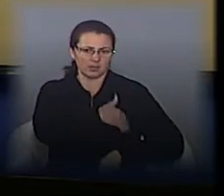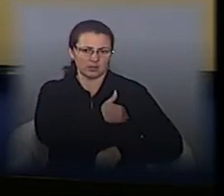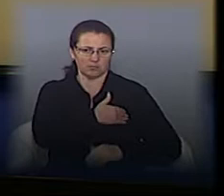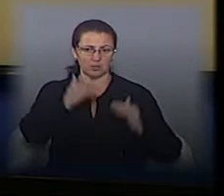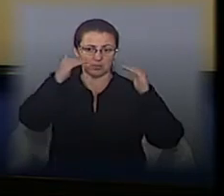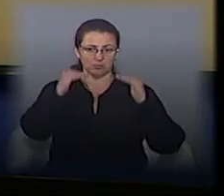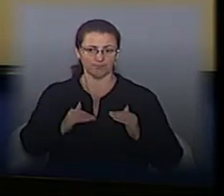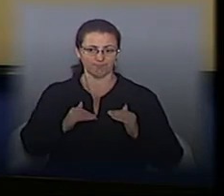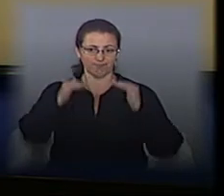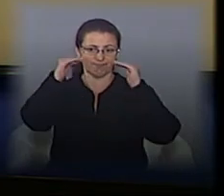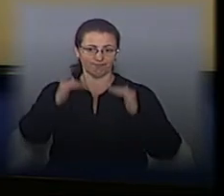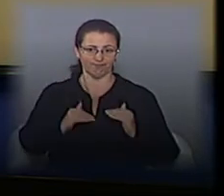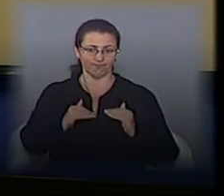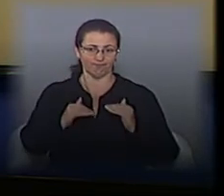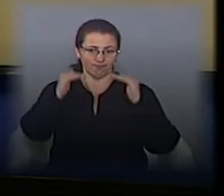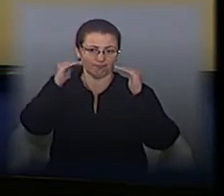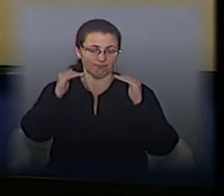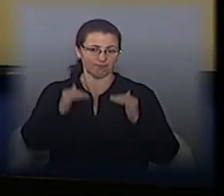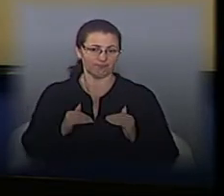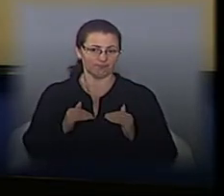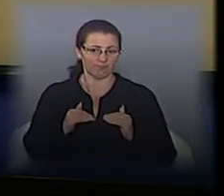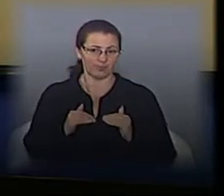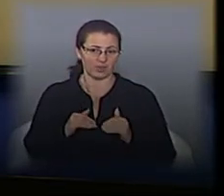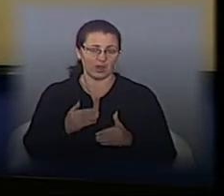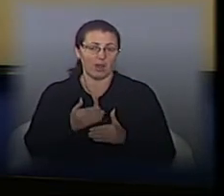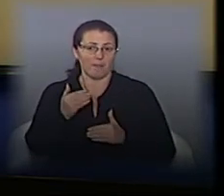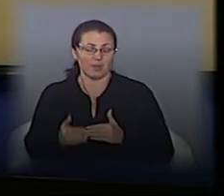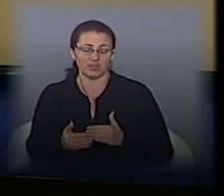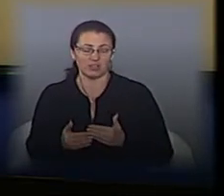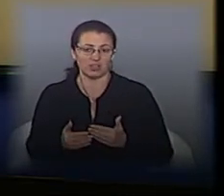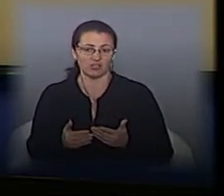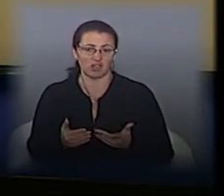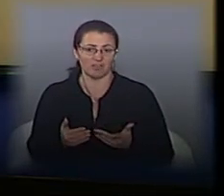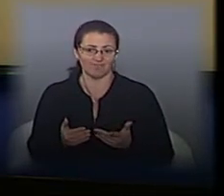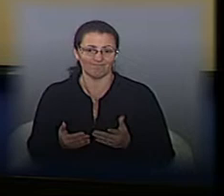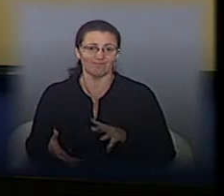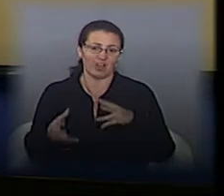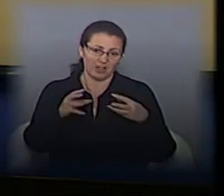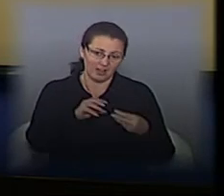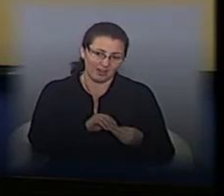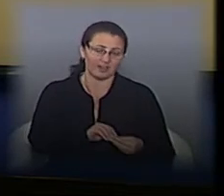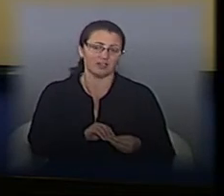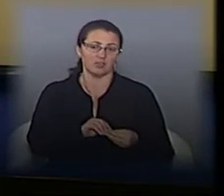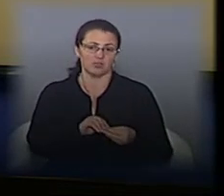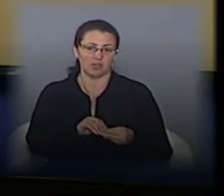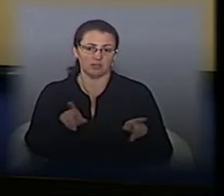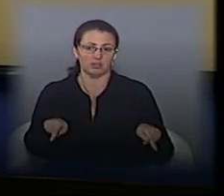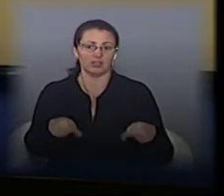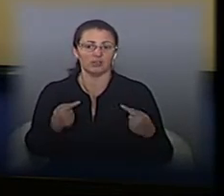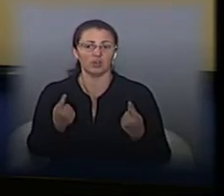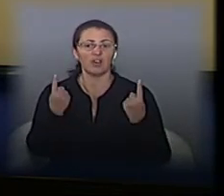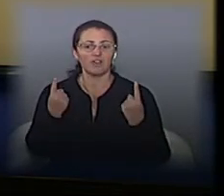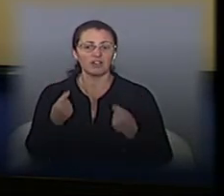в нас останні роки, падіння температури, потім підвищення, розмерзання. Це, звичайно, сприяє утворенню